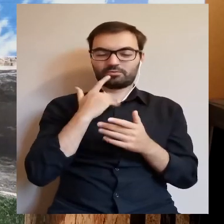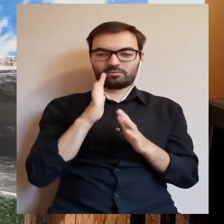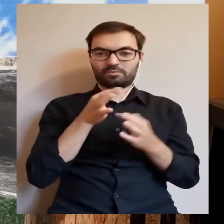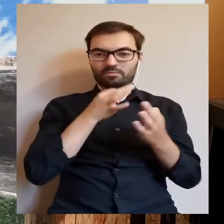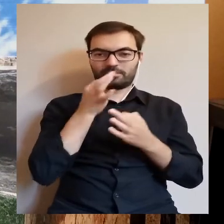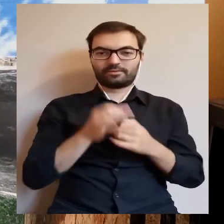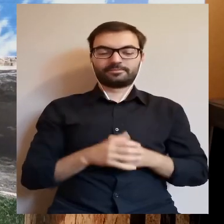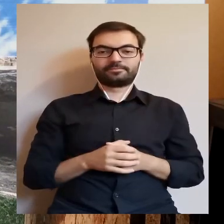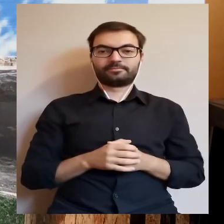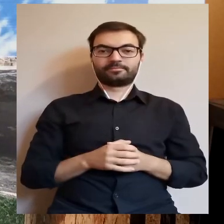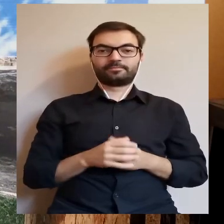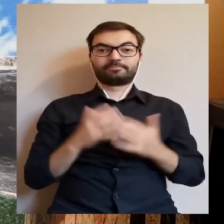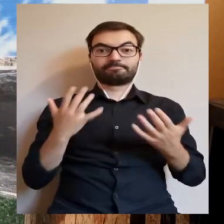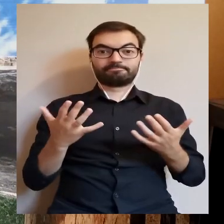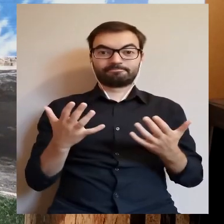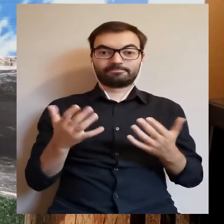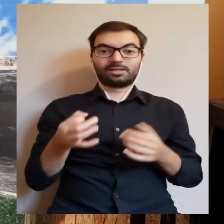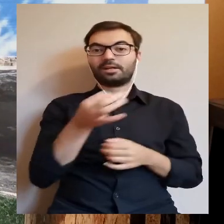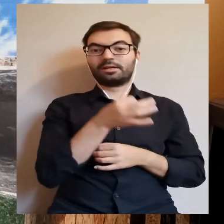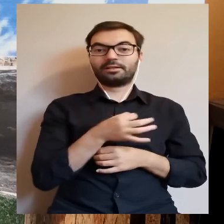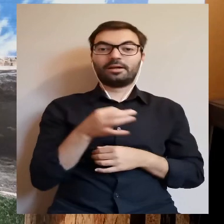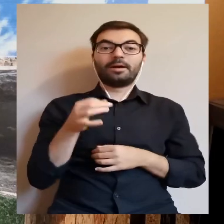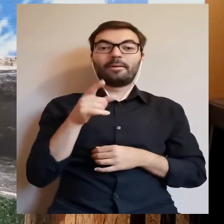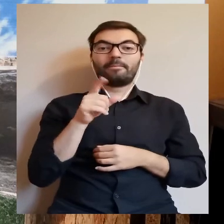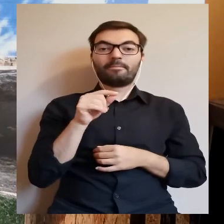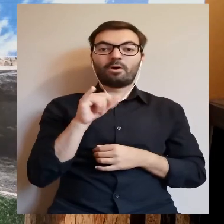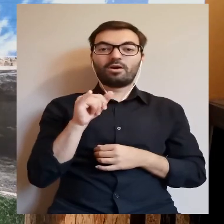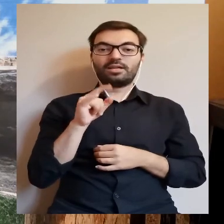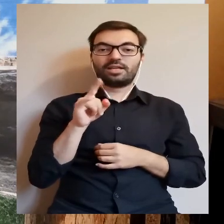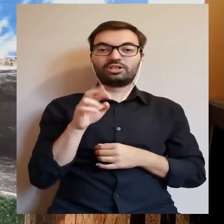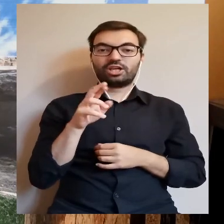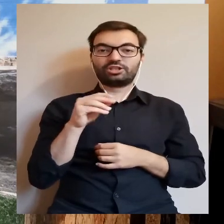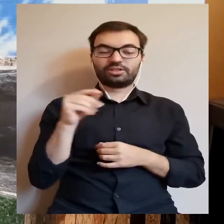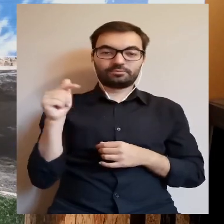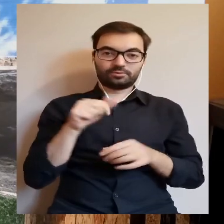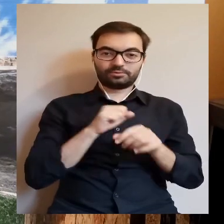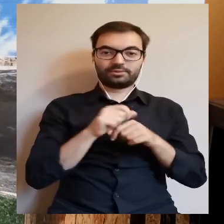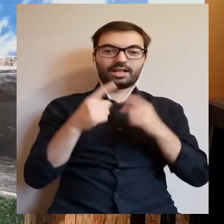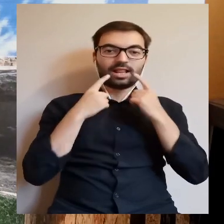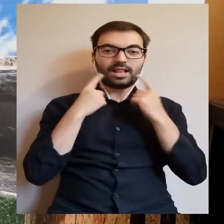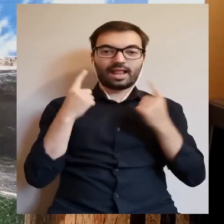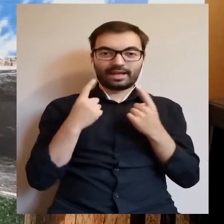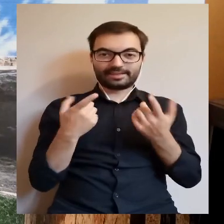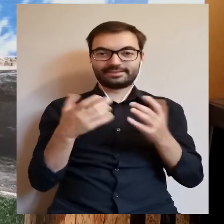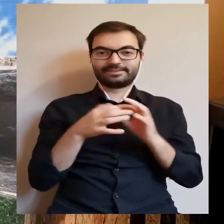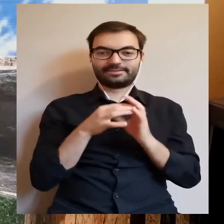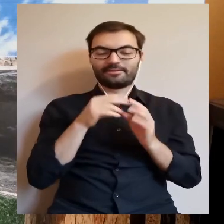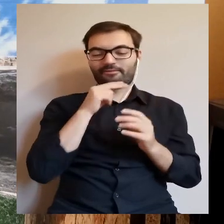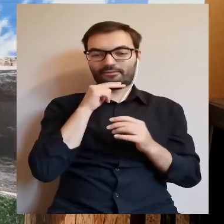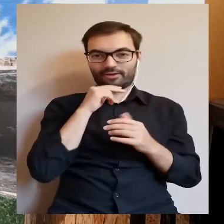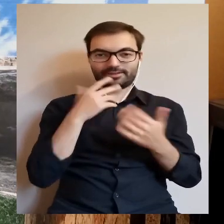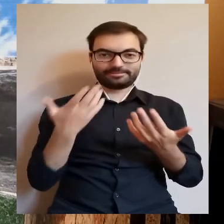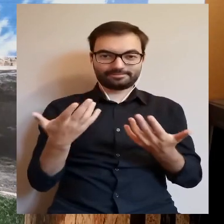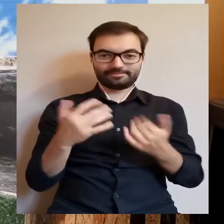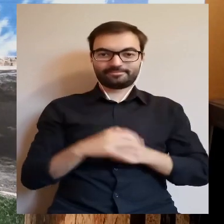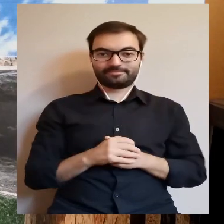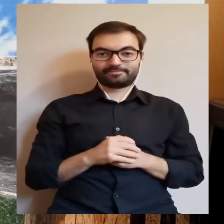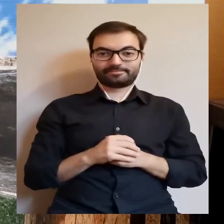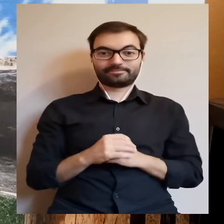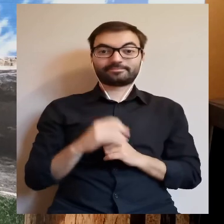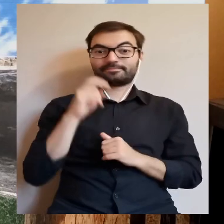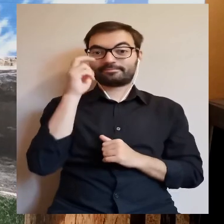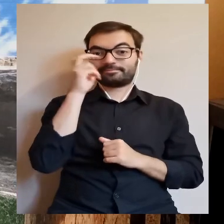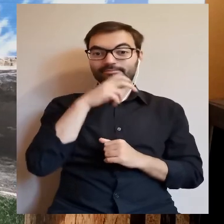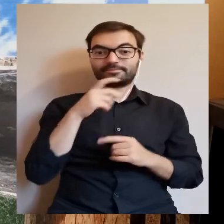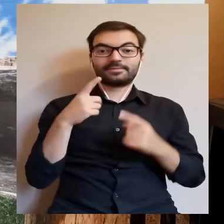to, co mówię w tej chwili. No, skoro po jezierze, to nie ma siły, muszą być tutaj legendy związane z wodą. I co